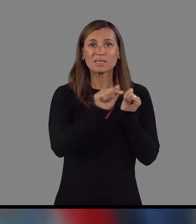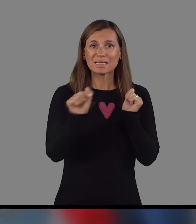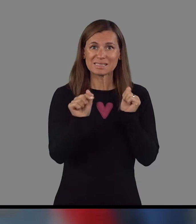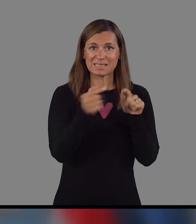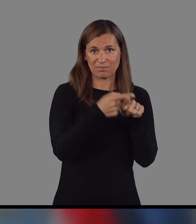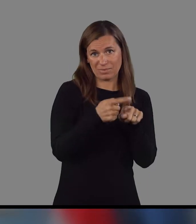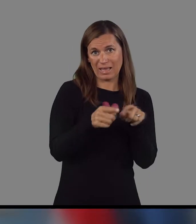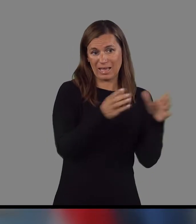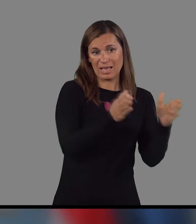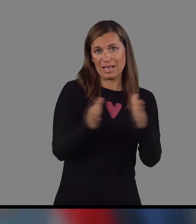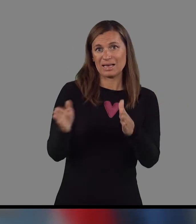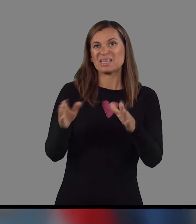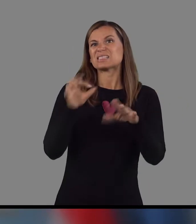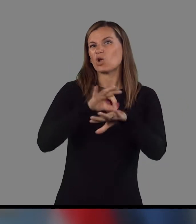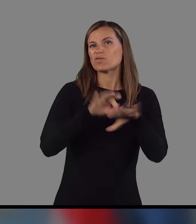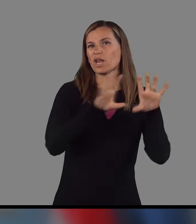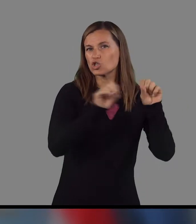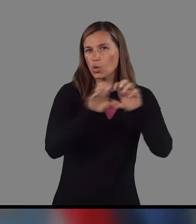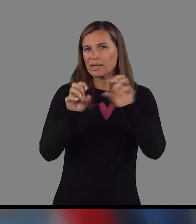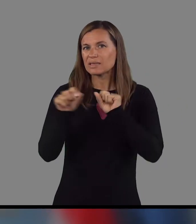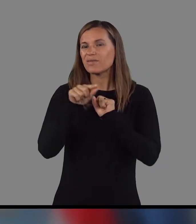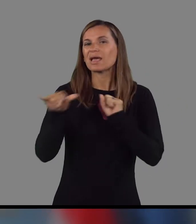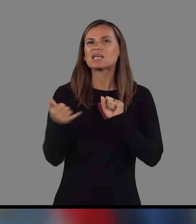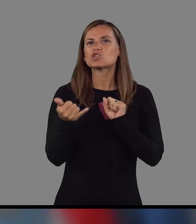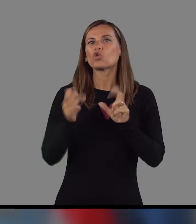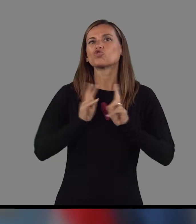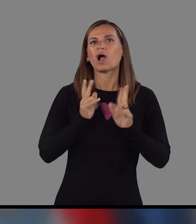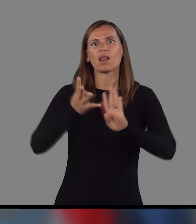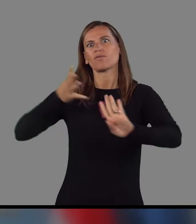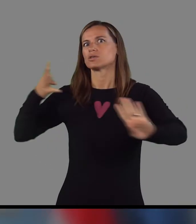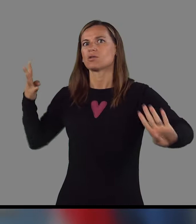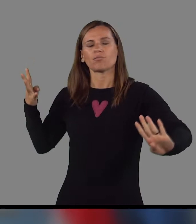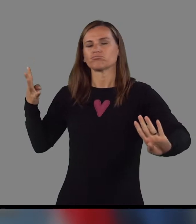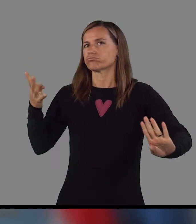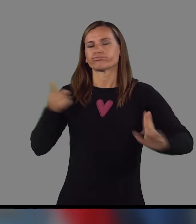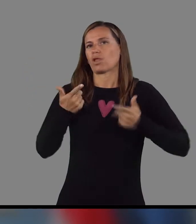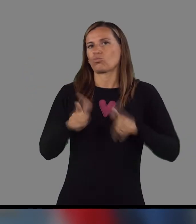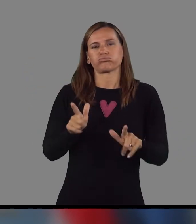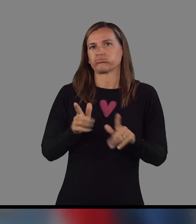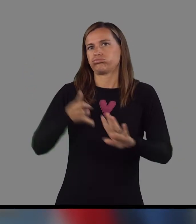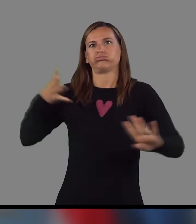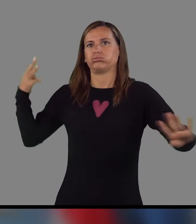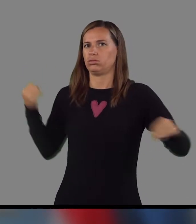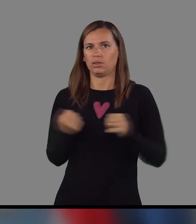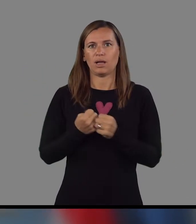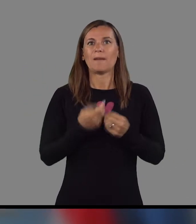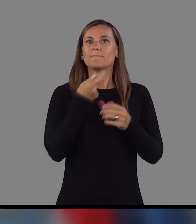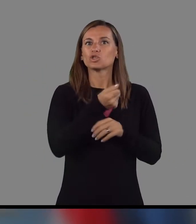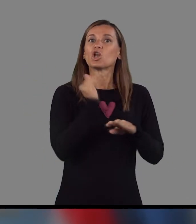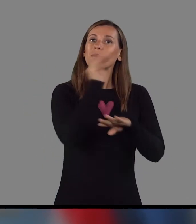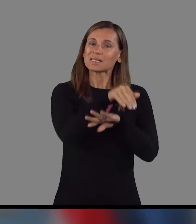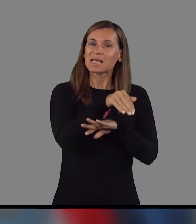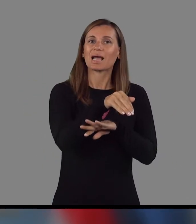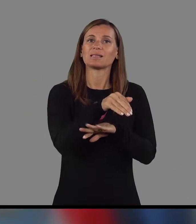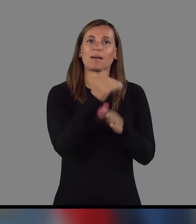oziroma vrstah zdravstvenih storitev, kjer so čakalne vrste nedopustno dolge. Plačilo preseganja programa pa bo